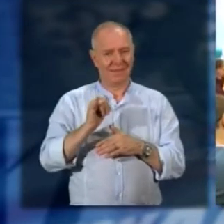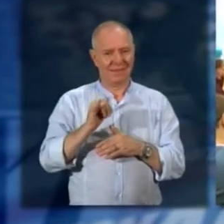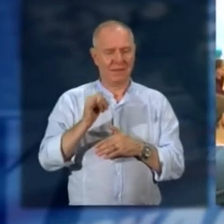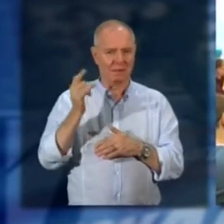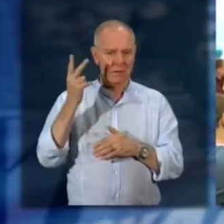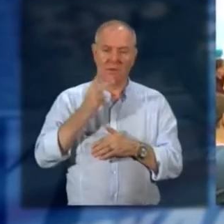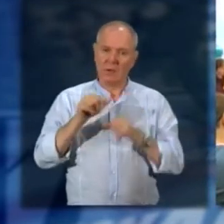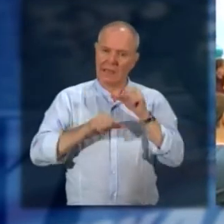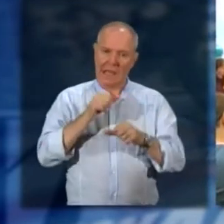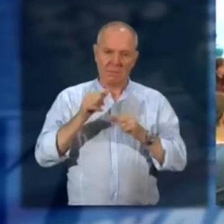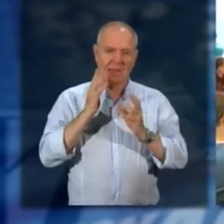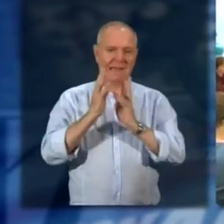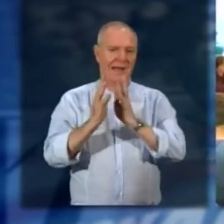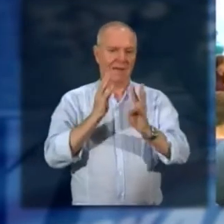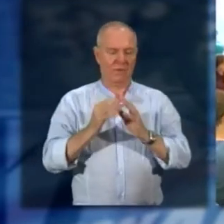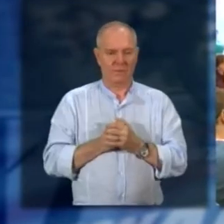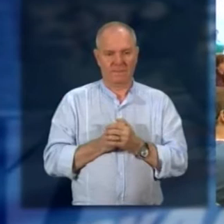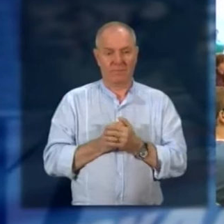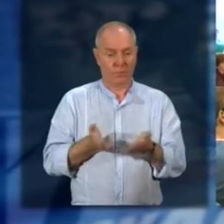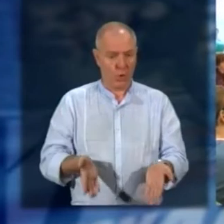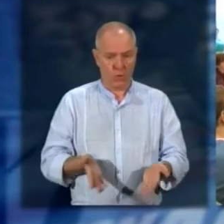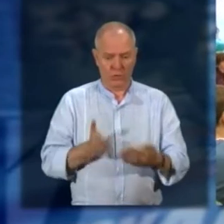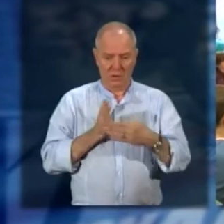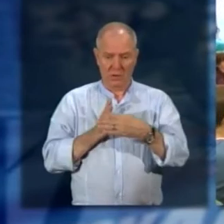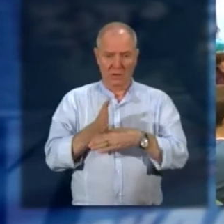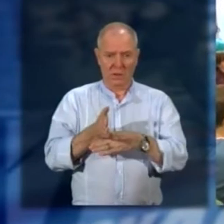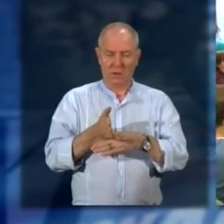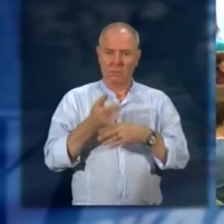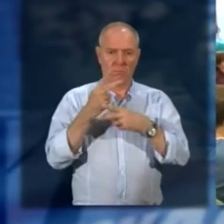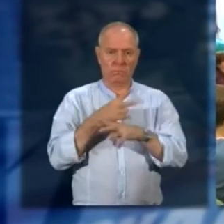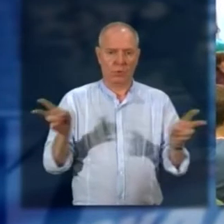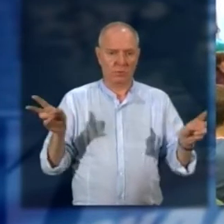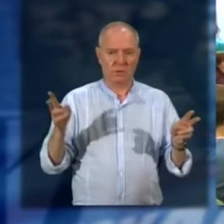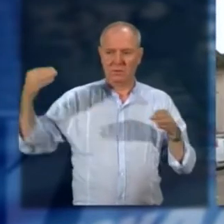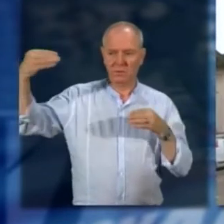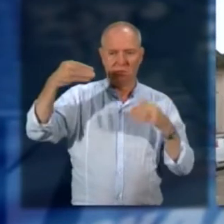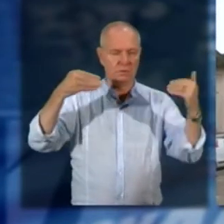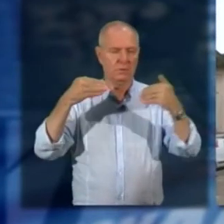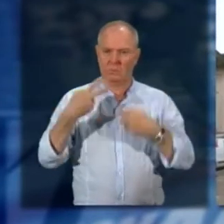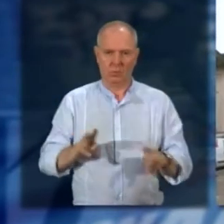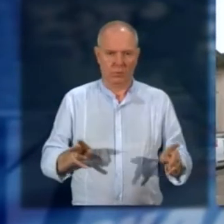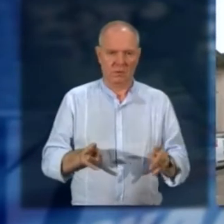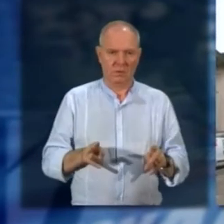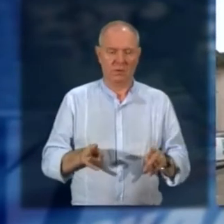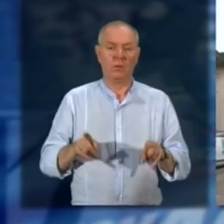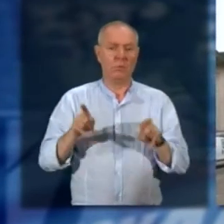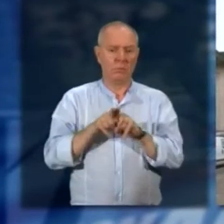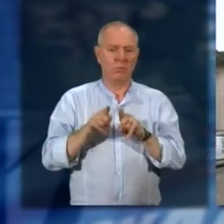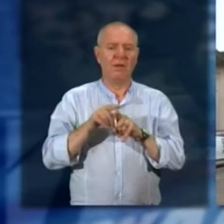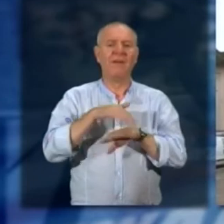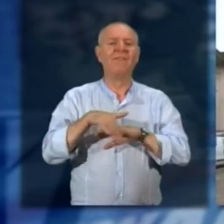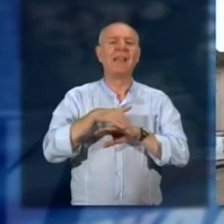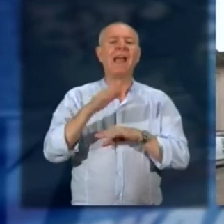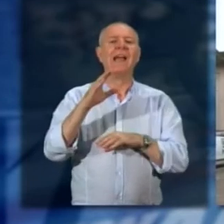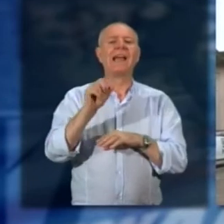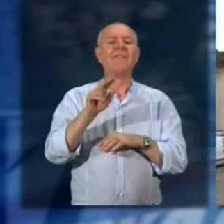'apposita conferenza stampa da oggi l'accesso alla piazza è interdetto da Cireggio e da Via De Angeli stessa situazione per Via Cavallotti e